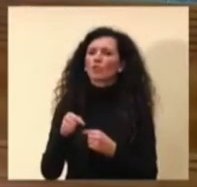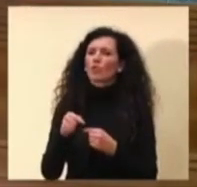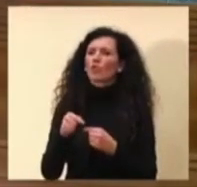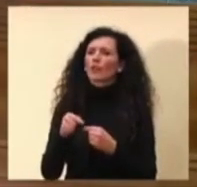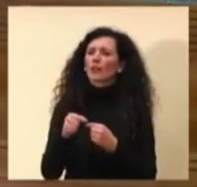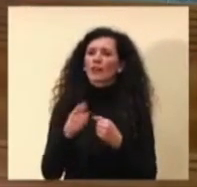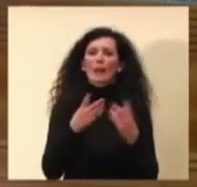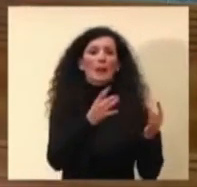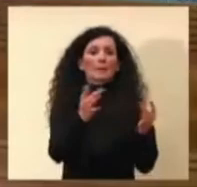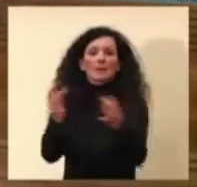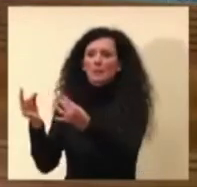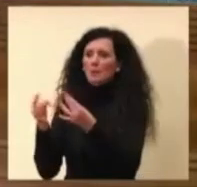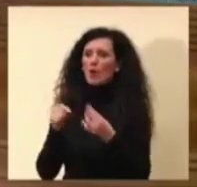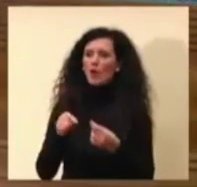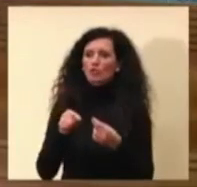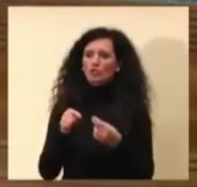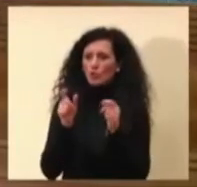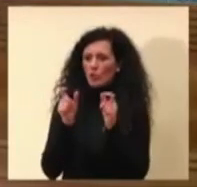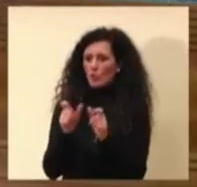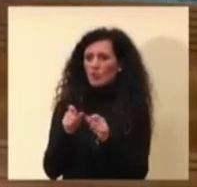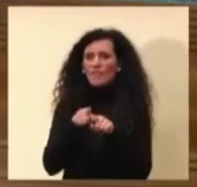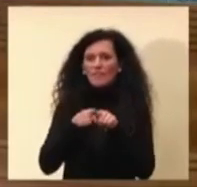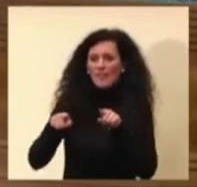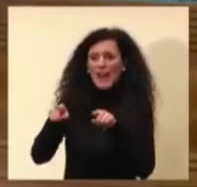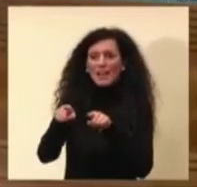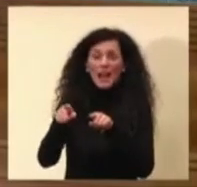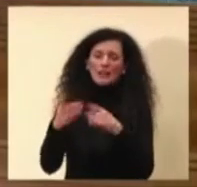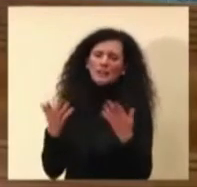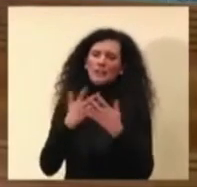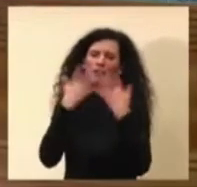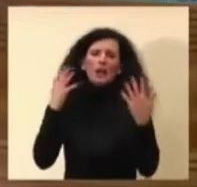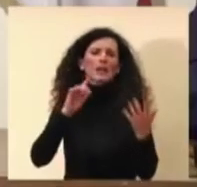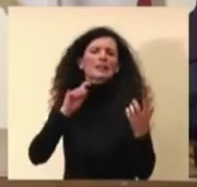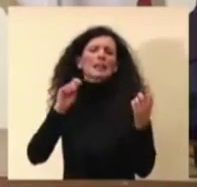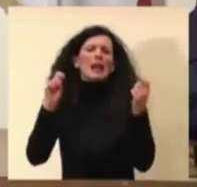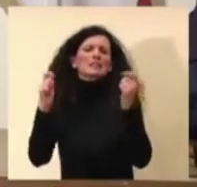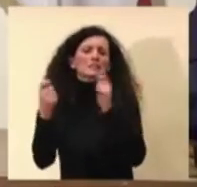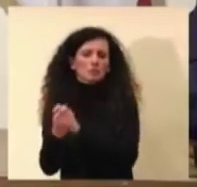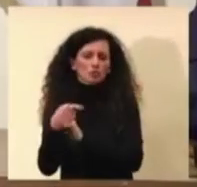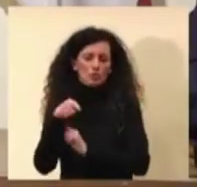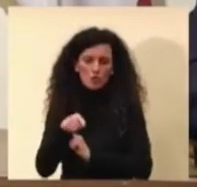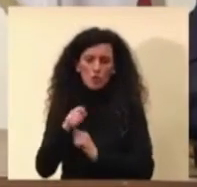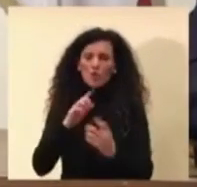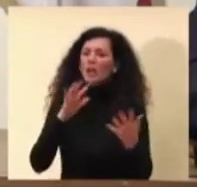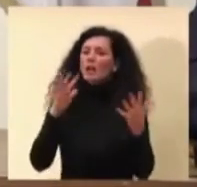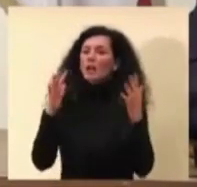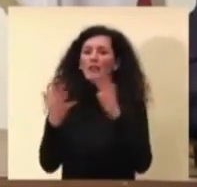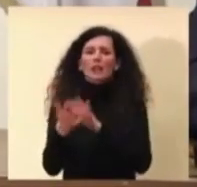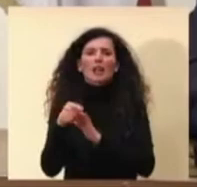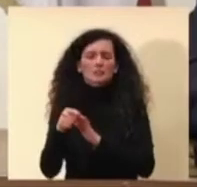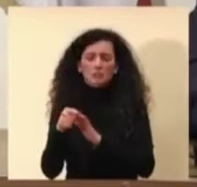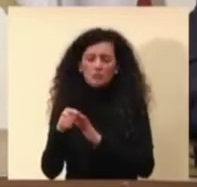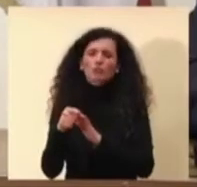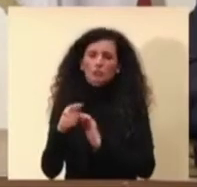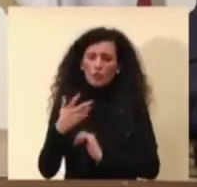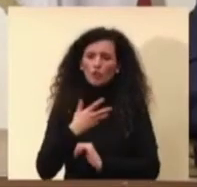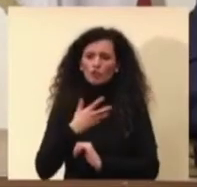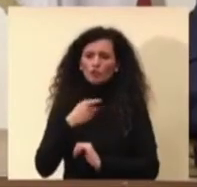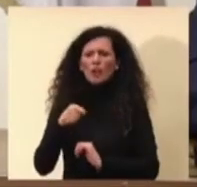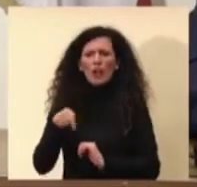momento è in fase di transizione. Abbiamo sostanzialmente questa sorta di